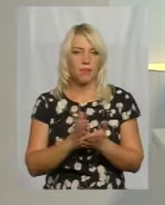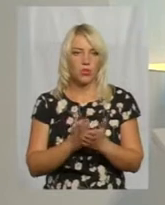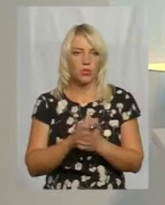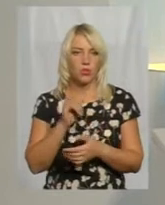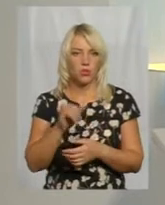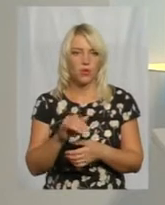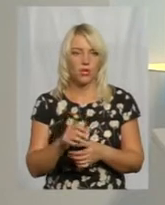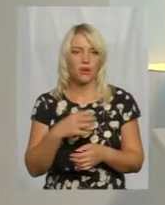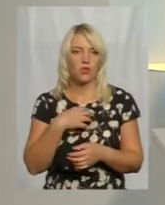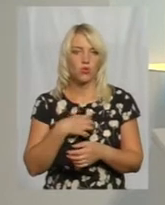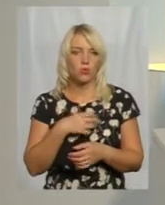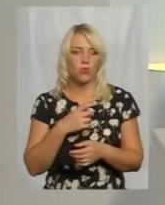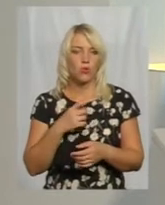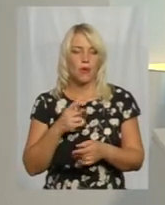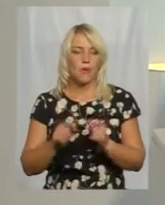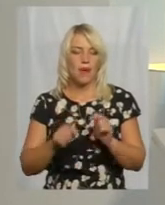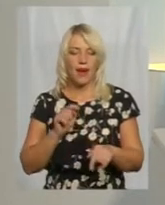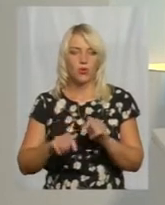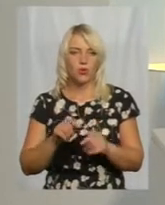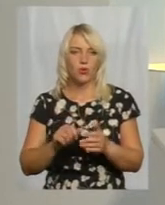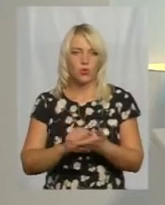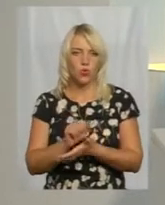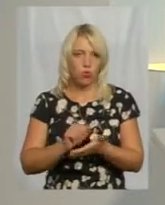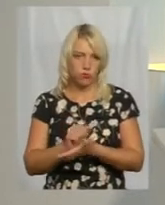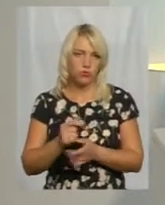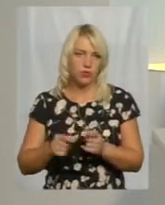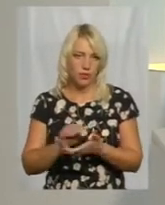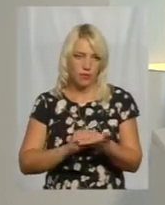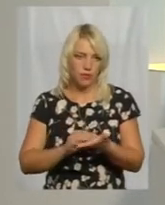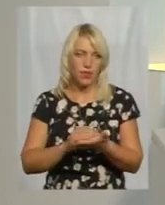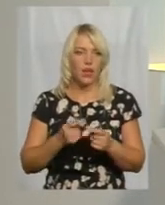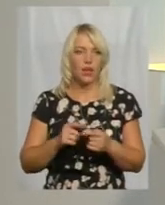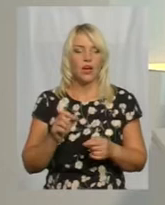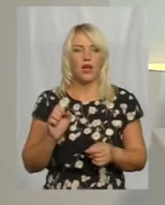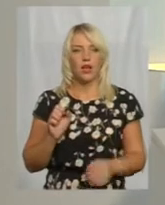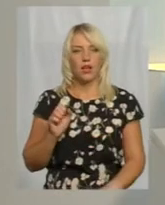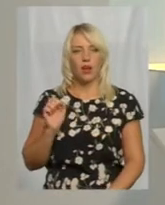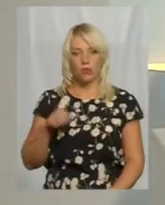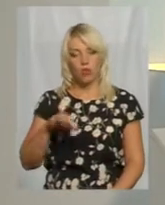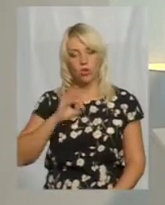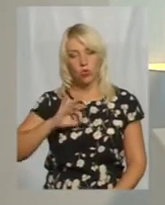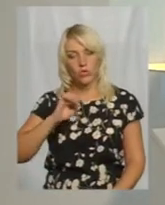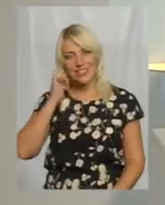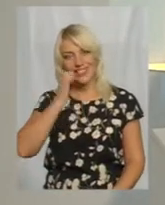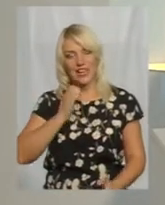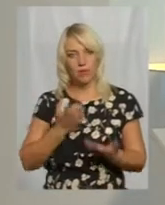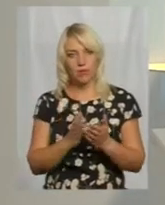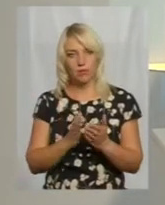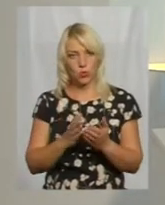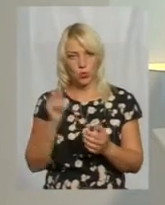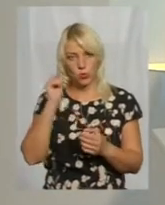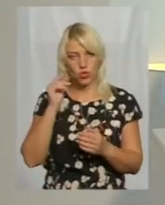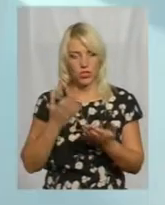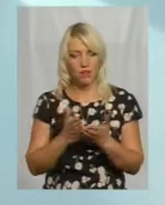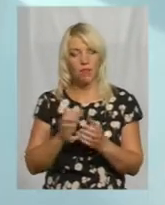передруковуються. Тобто вони можуть користуватися от нехай пошарпаними, але старими, доки додруковуються? Зрозуміло. Ну, крім того,